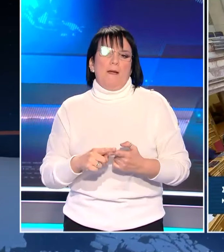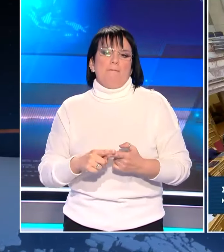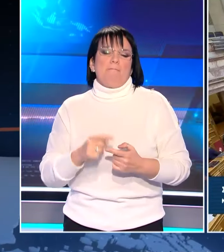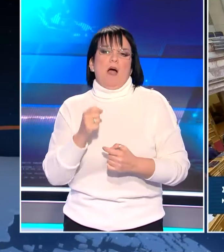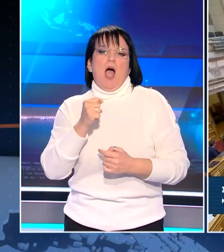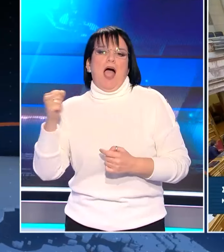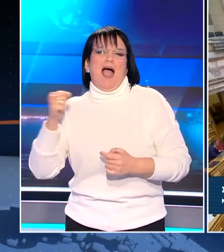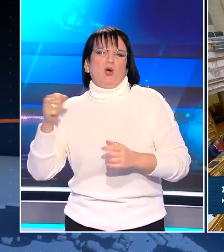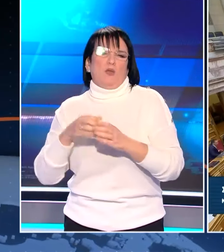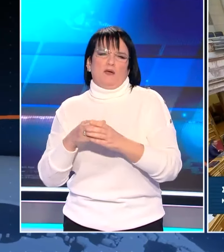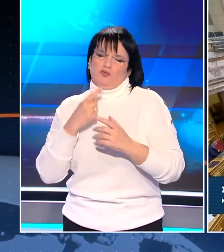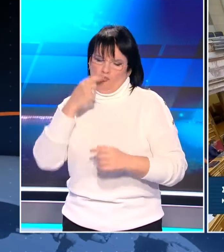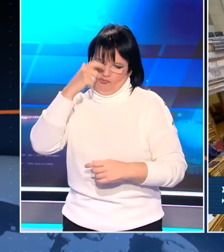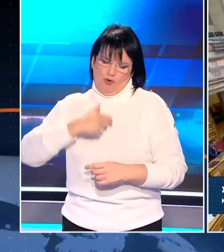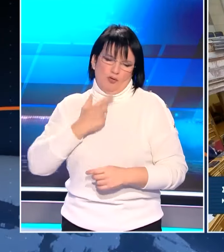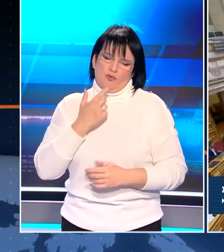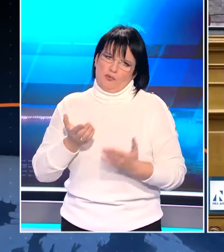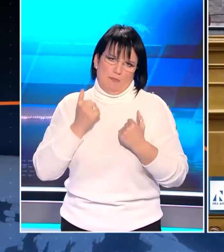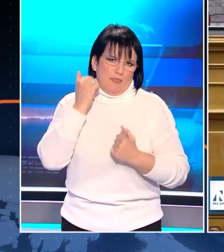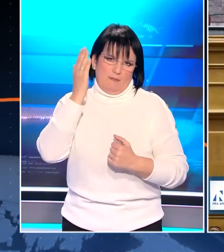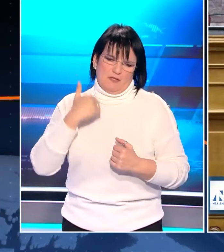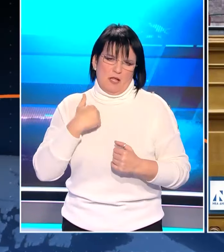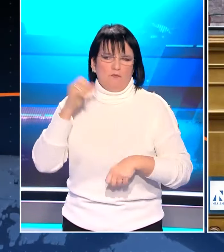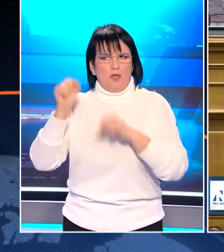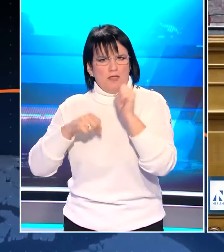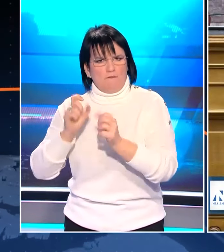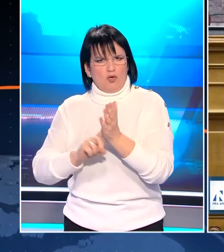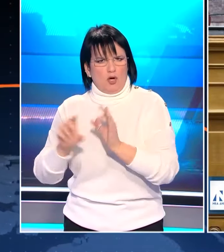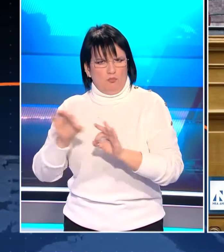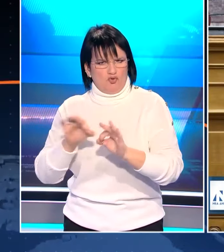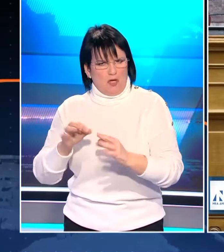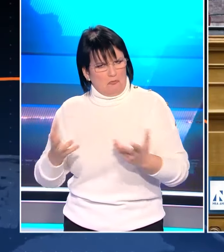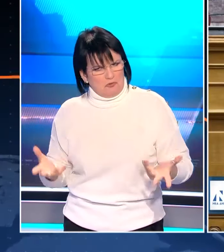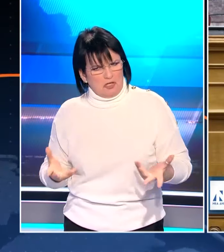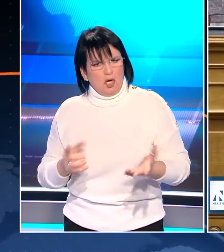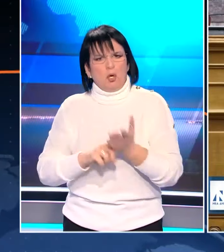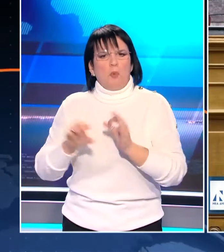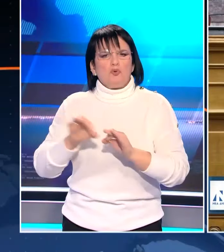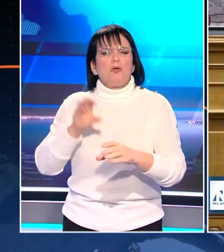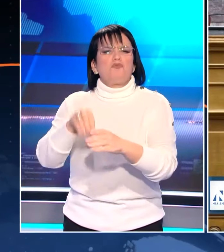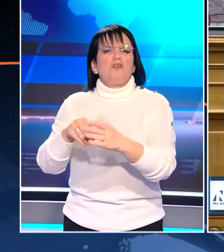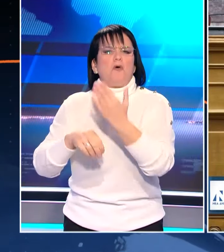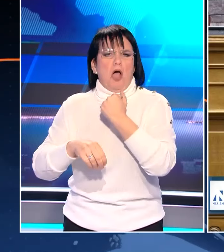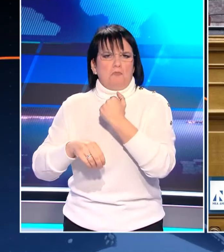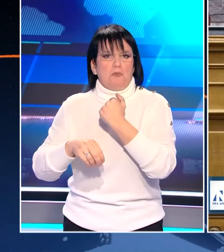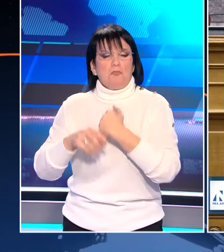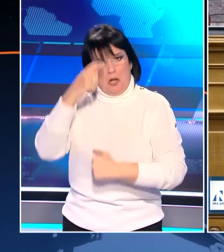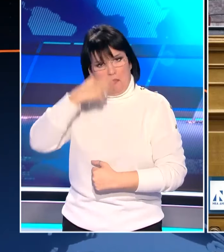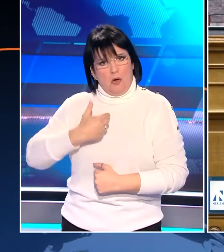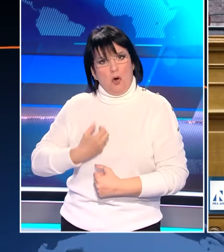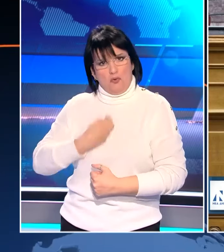ακροδεξιού τόσο για τον ίδιο, όσο και για όποιον διαφωνεί με το νομοσχέδιο. Κι εγώ δεν θα ψηφίσω λοιπόν το νομοσχέδιο, ακραίως κι εγώ,